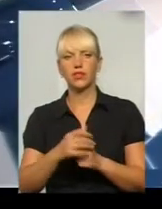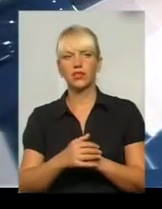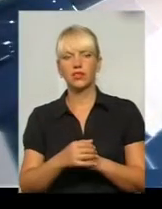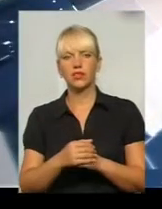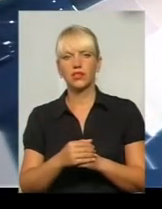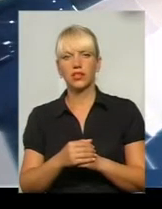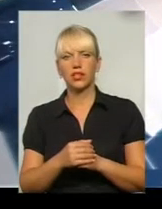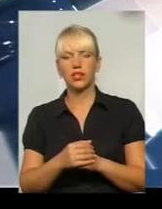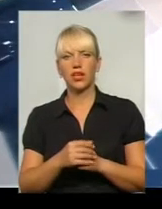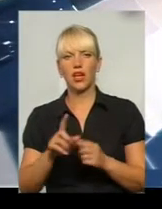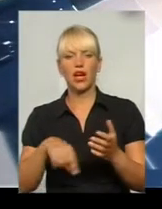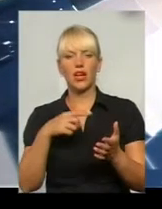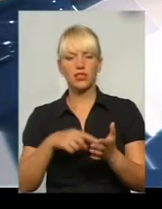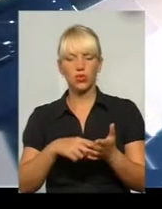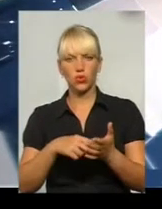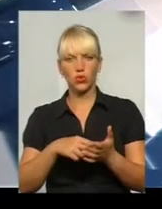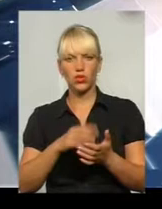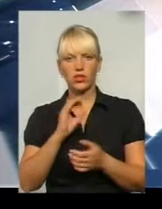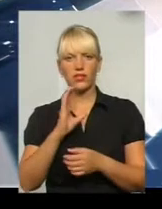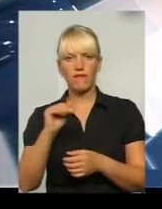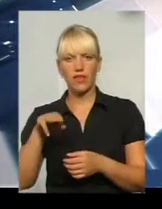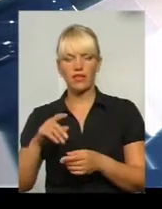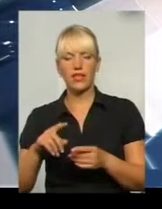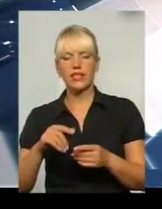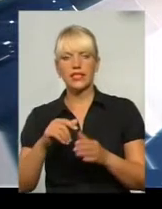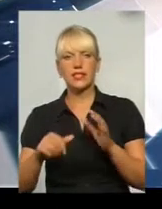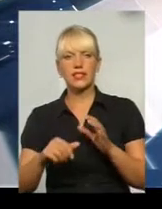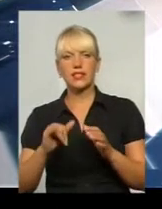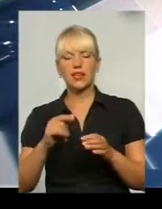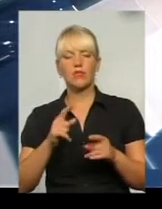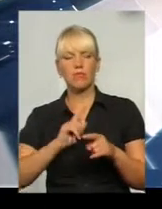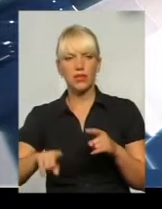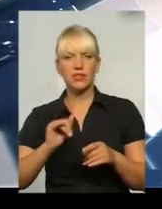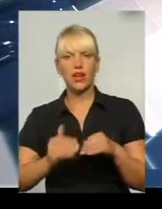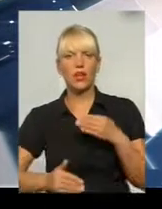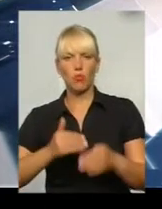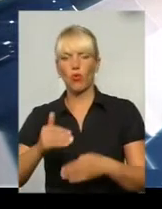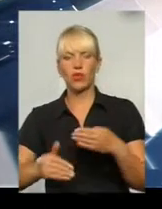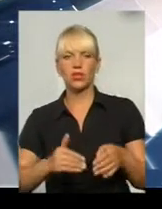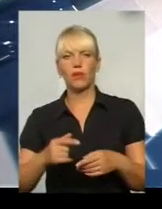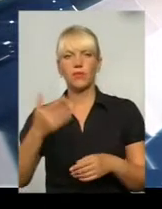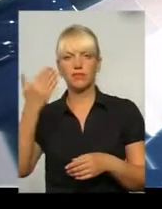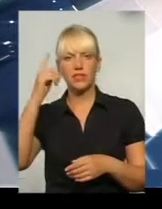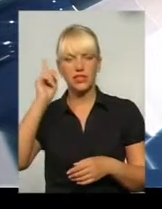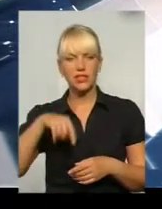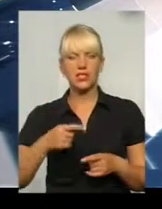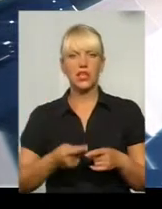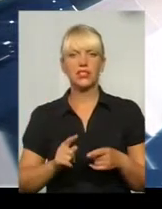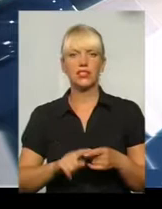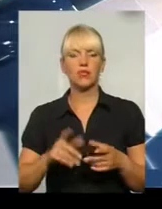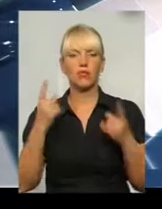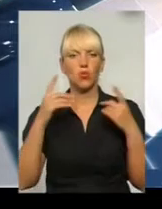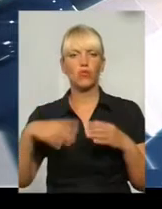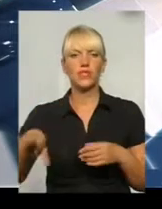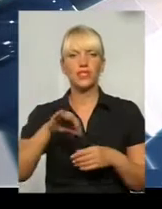совета з бездомними животними очень быстрый поэтап. Но ви знаєте, мабуть, у всіх це була больша проблема.